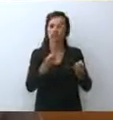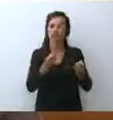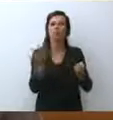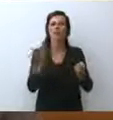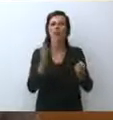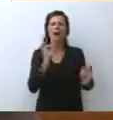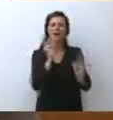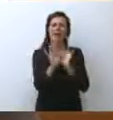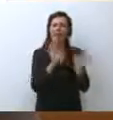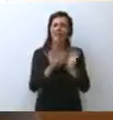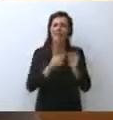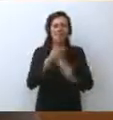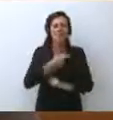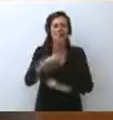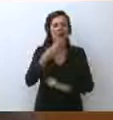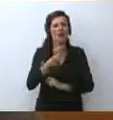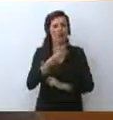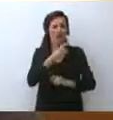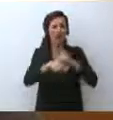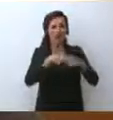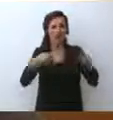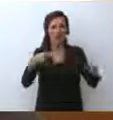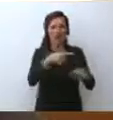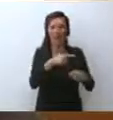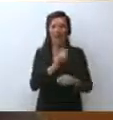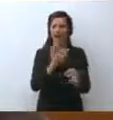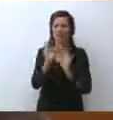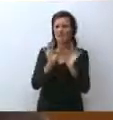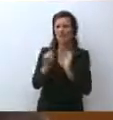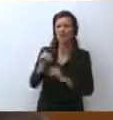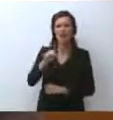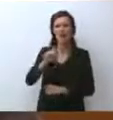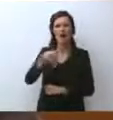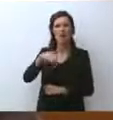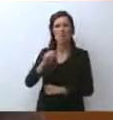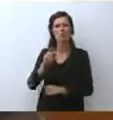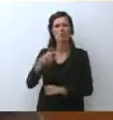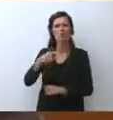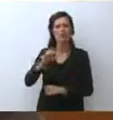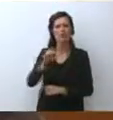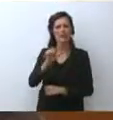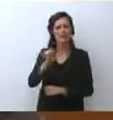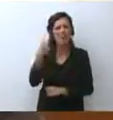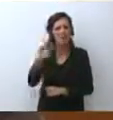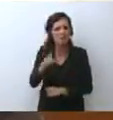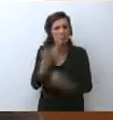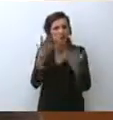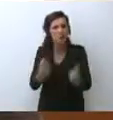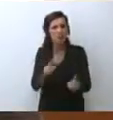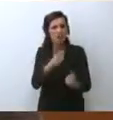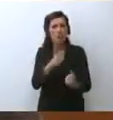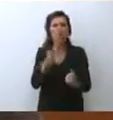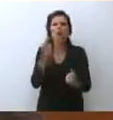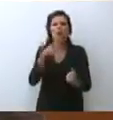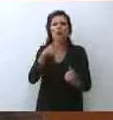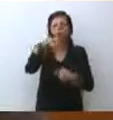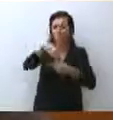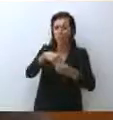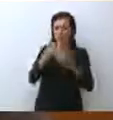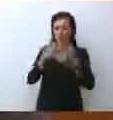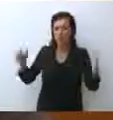continue della Lega all'operato del Ministro dell'Interno Lamorgese, se sono un prezzo inevitabile da pagare alla dialettica nella composita maggioranza che la